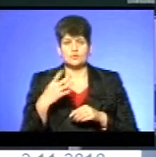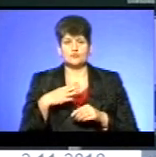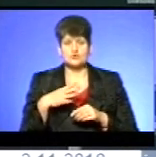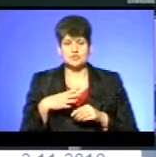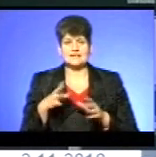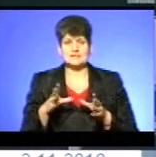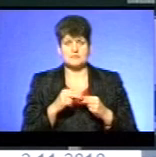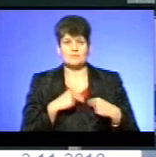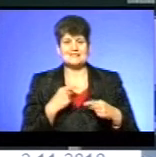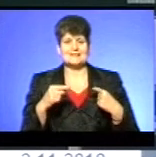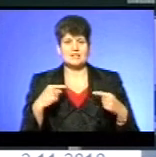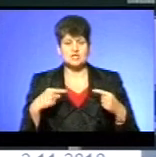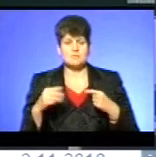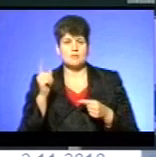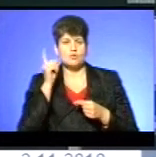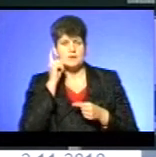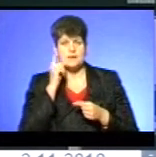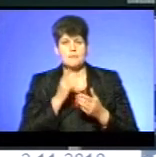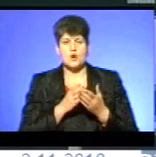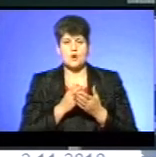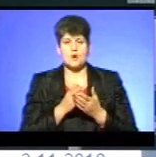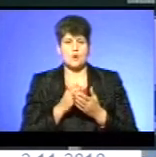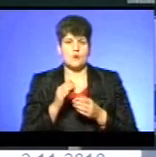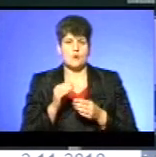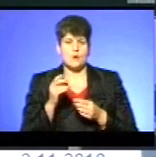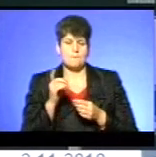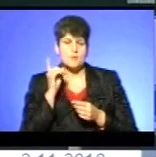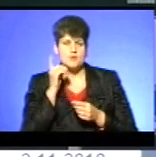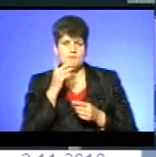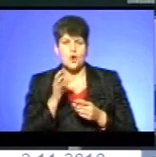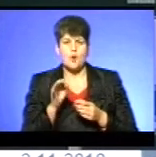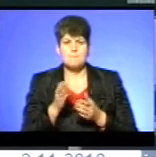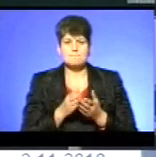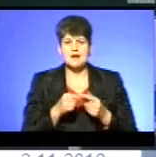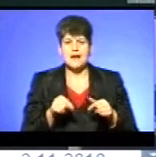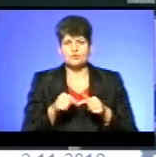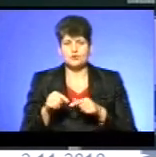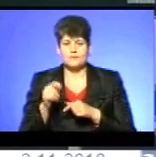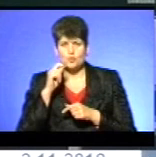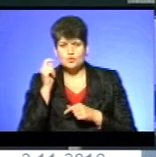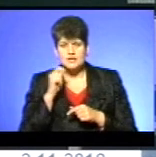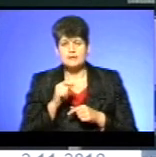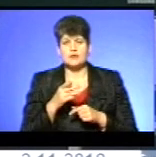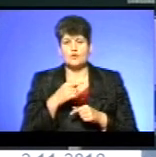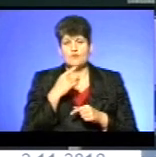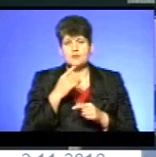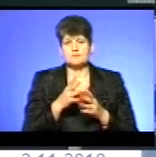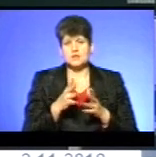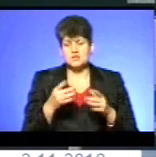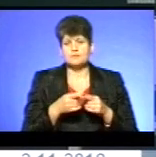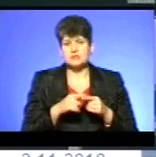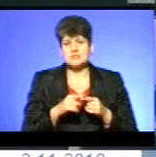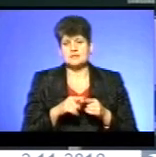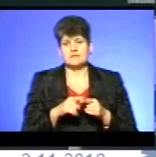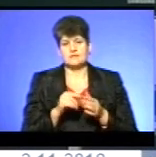операторами України. Очільник управління ювенальної поліції, працівники якого займаються розшуком дітей Петро Тихович більше про це говорити